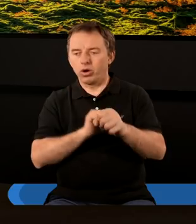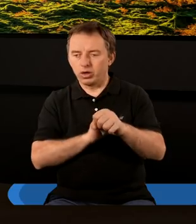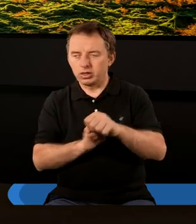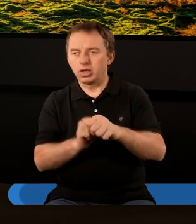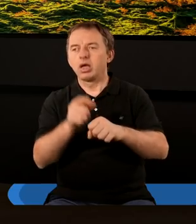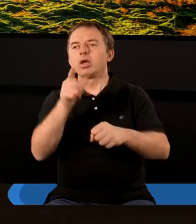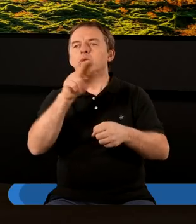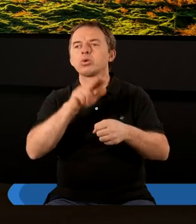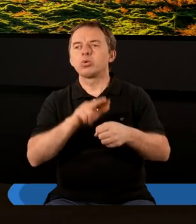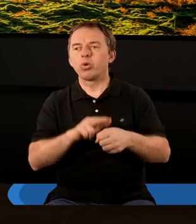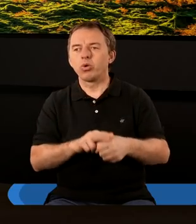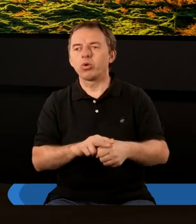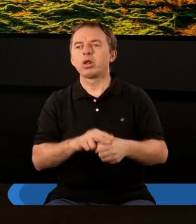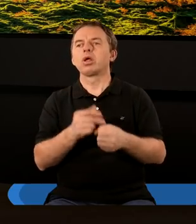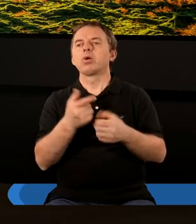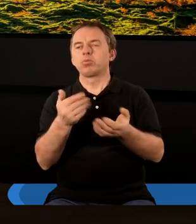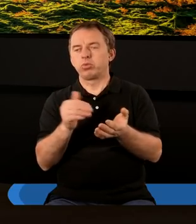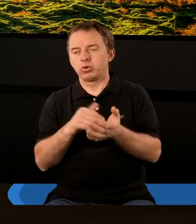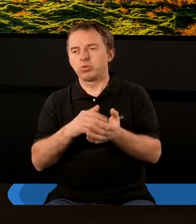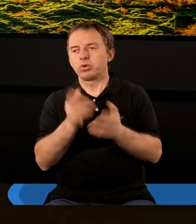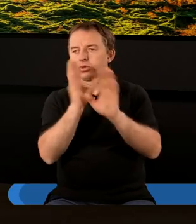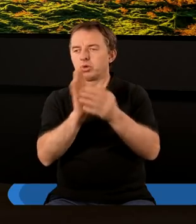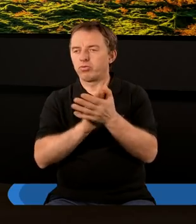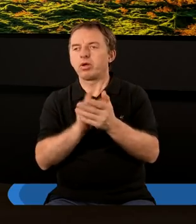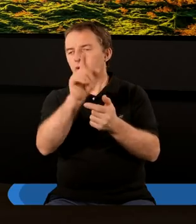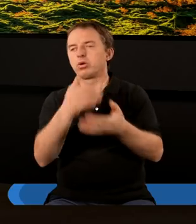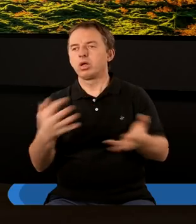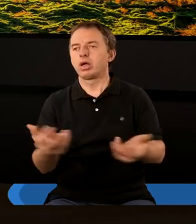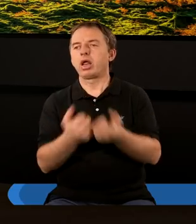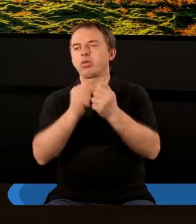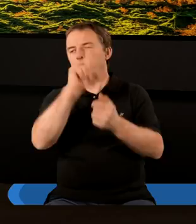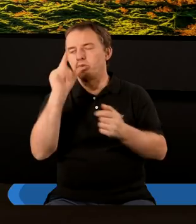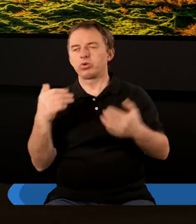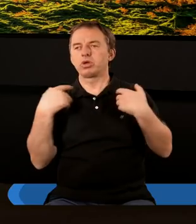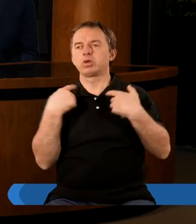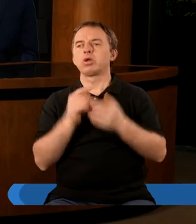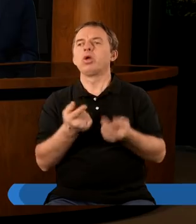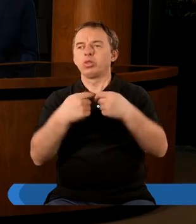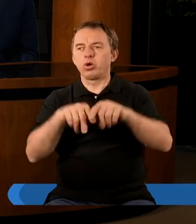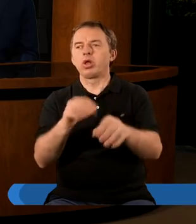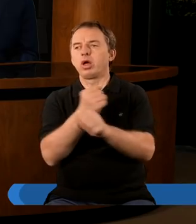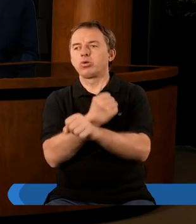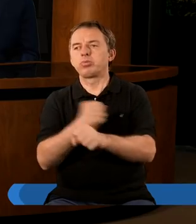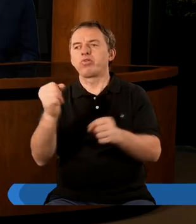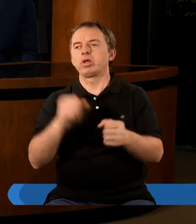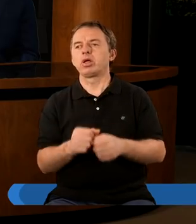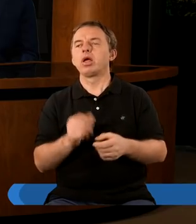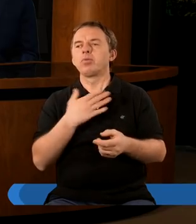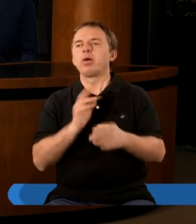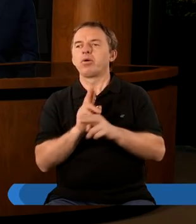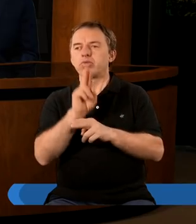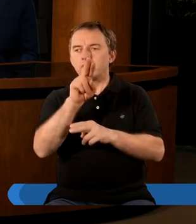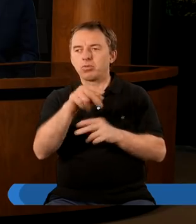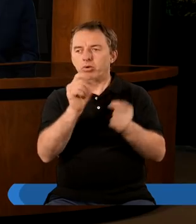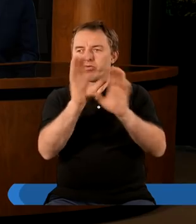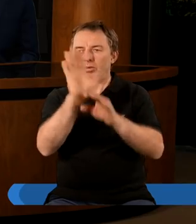jest tylko ten, kto rzeczywiście jest godzien chwały i czci, prawda? Że tylko On jest ten, który dokonał zbawienia. My już mamy pewien wstęp do tego,